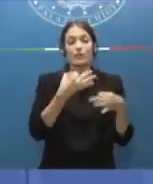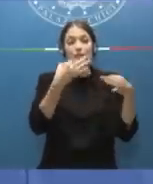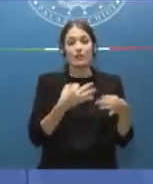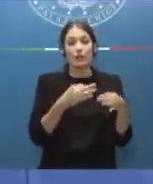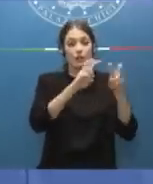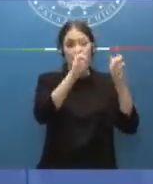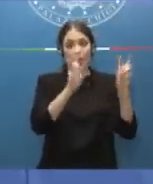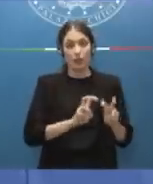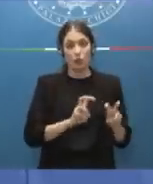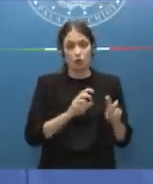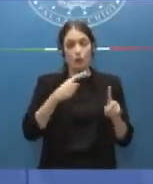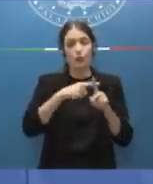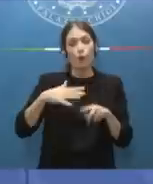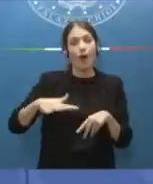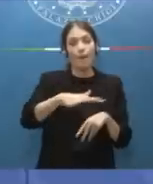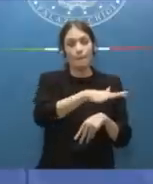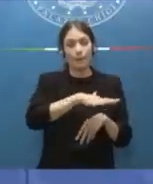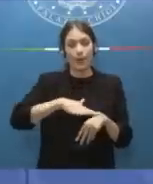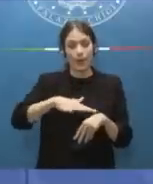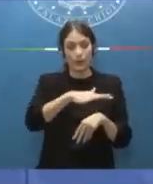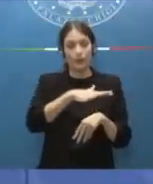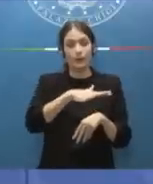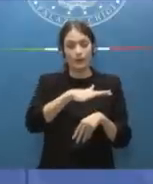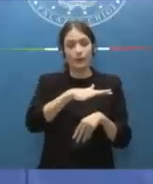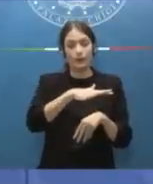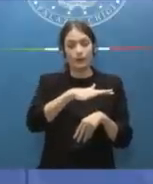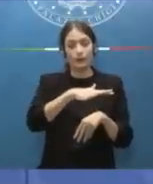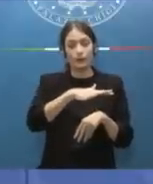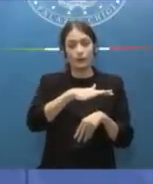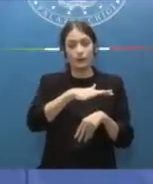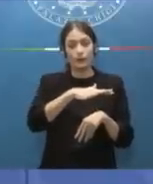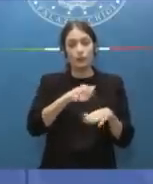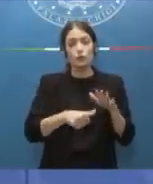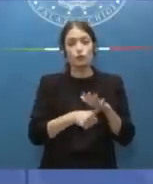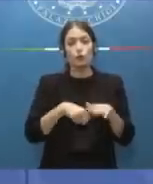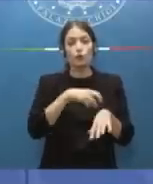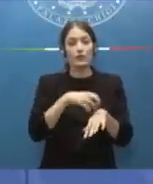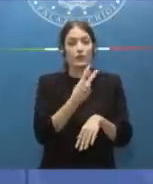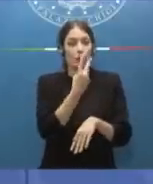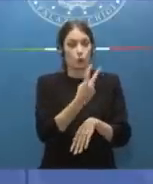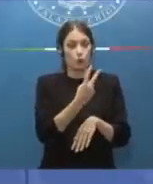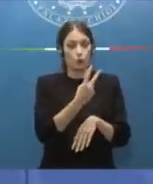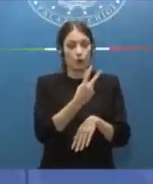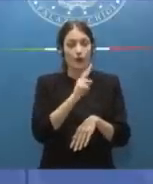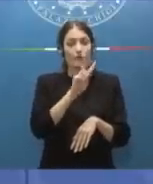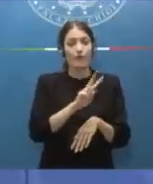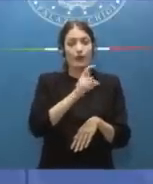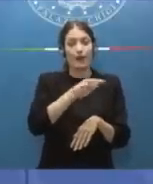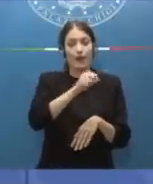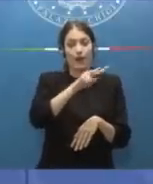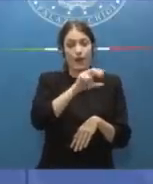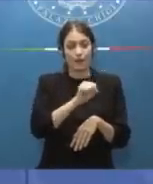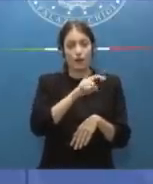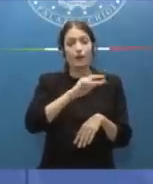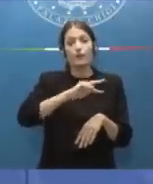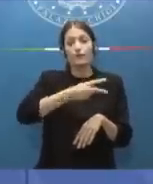Energetica e dell'Ambiente ha due sottosegretari, che sono Vanni Agava, che assumerà le funzioni